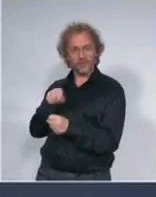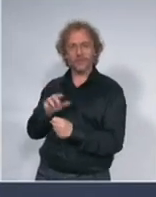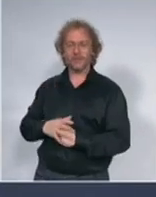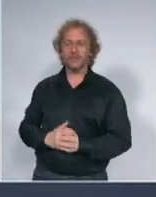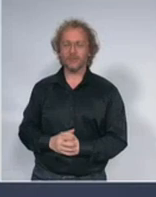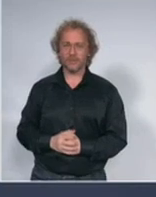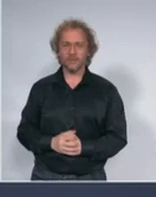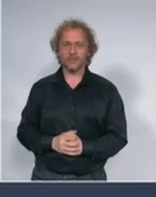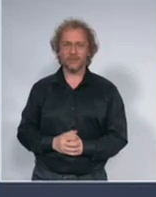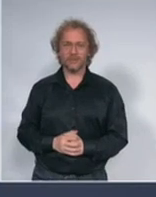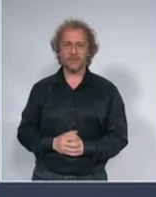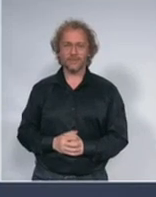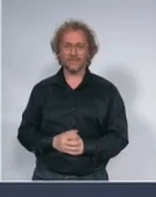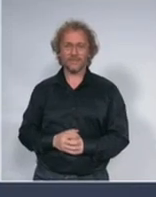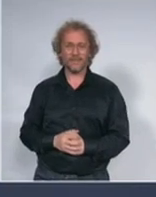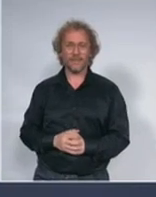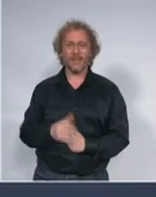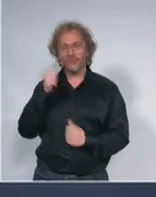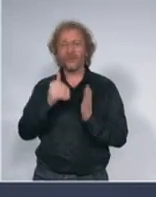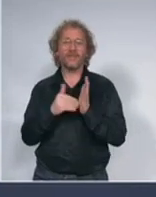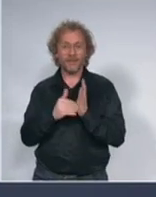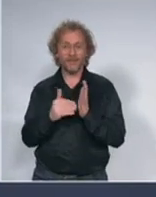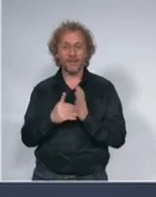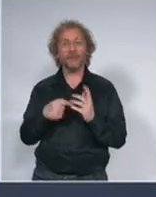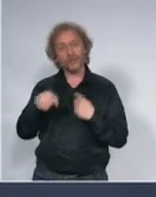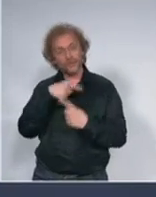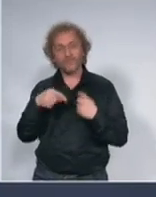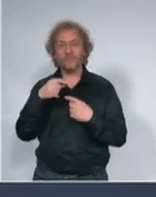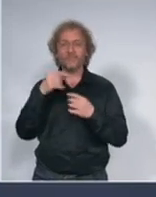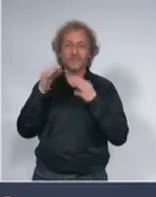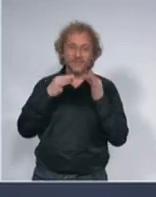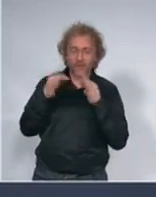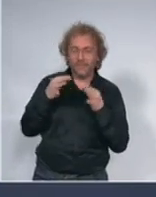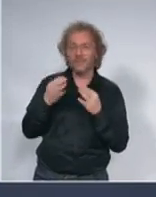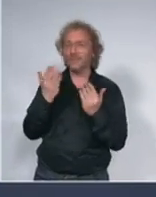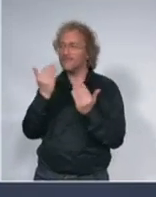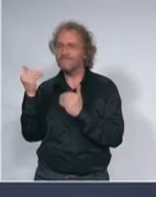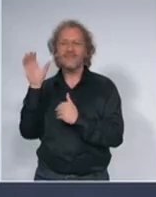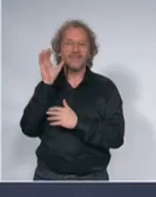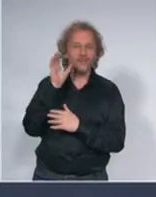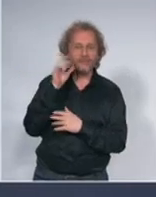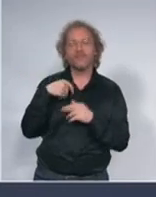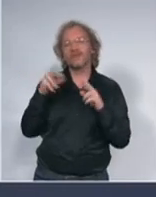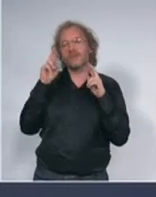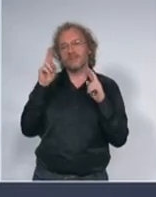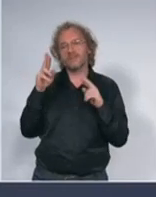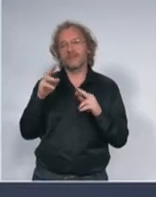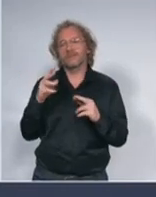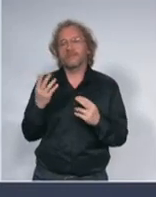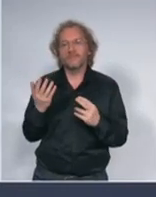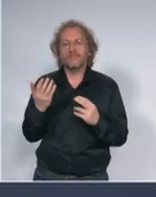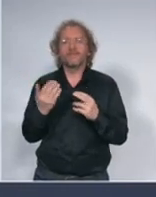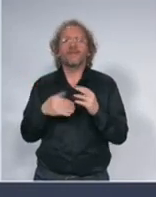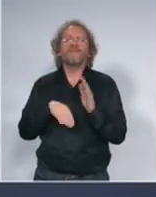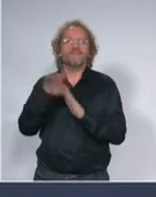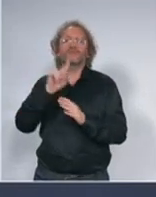to će nam pomoći u narednom periodu ako ga još bude daj Bože da ga ne bude više nekih nema koji